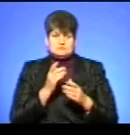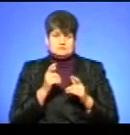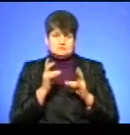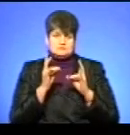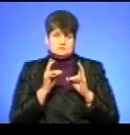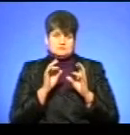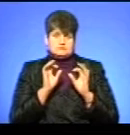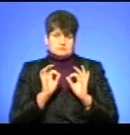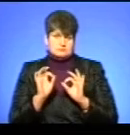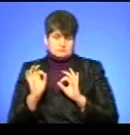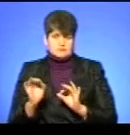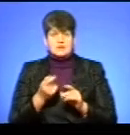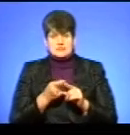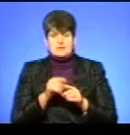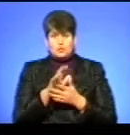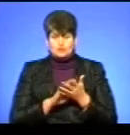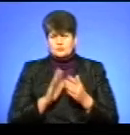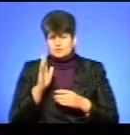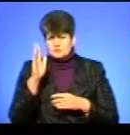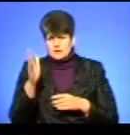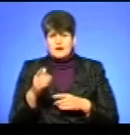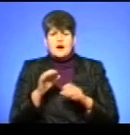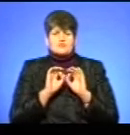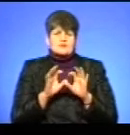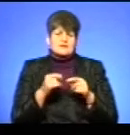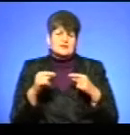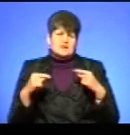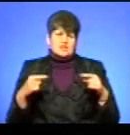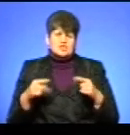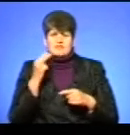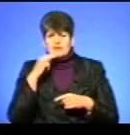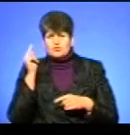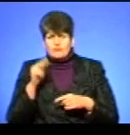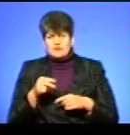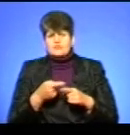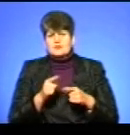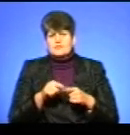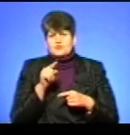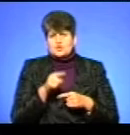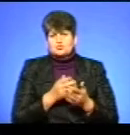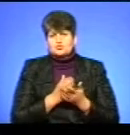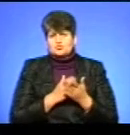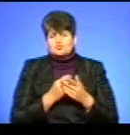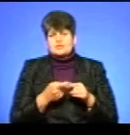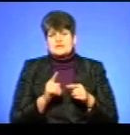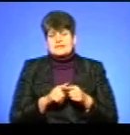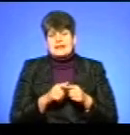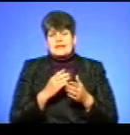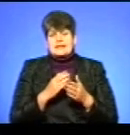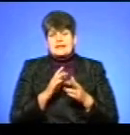продовжуватися далі. Тому розказувати всі інші лозунги і звинувачувати в цьомусь службу, я вважаю, що це